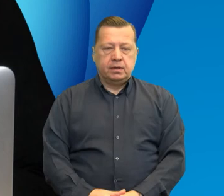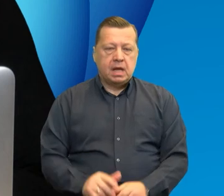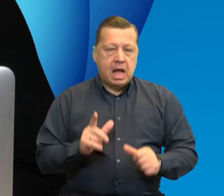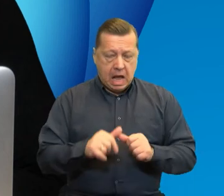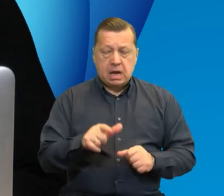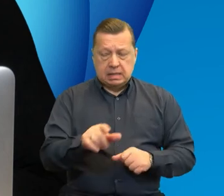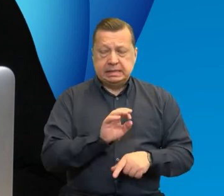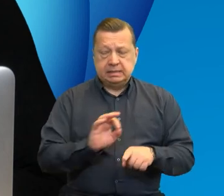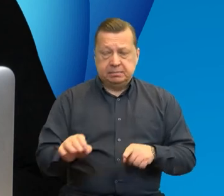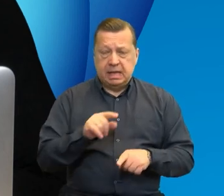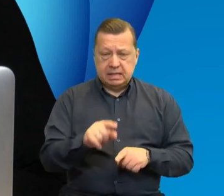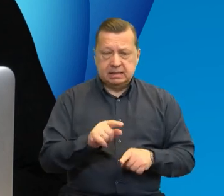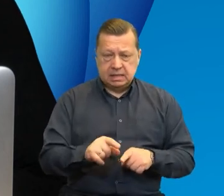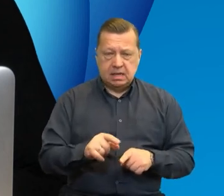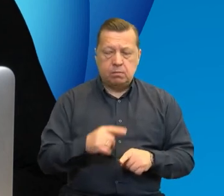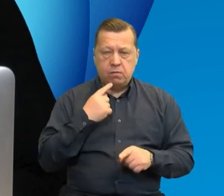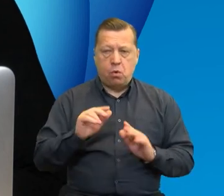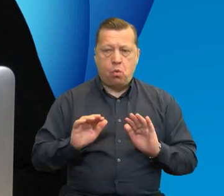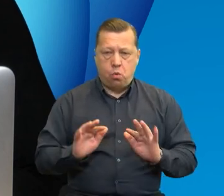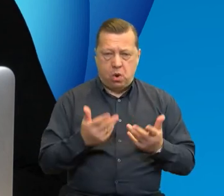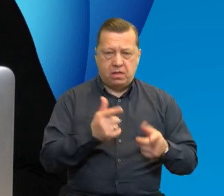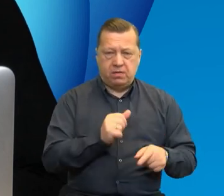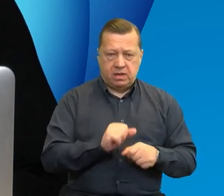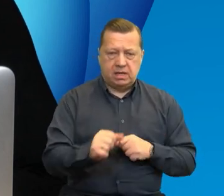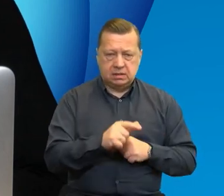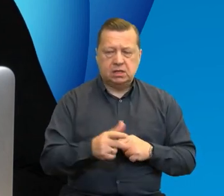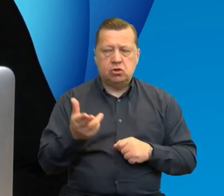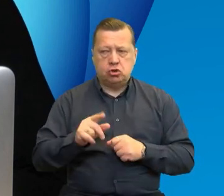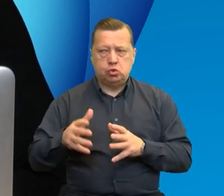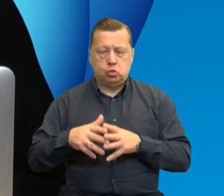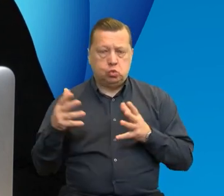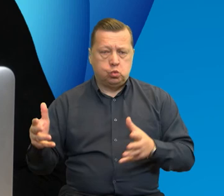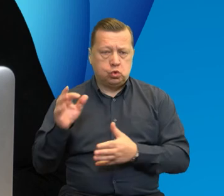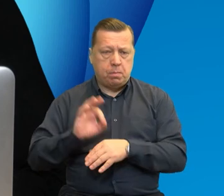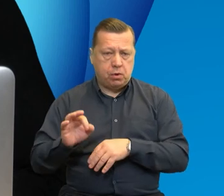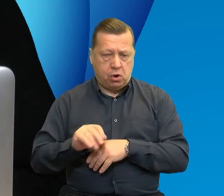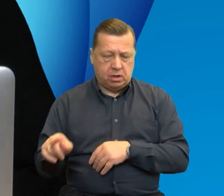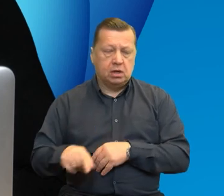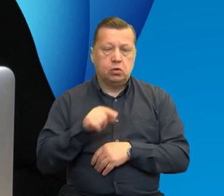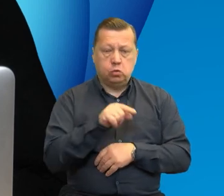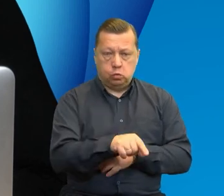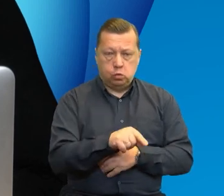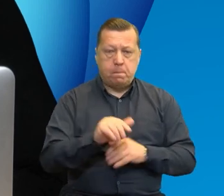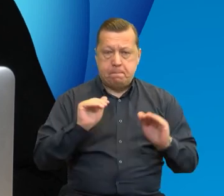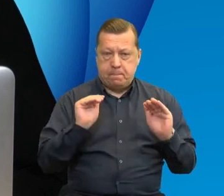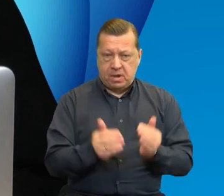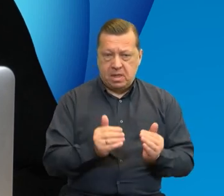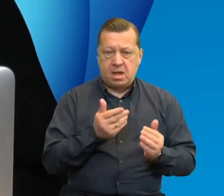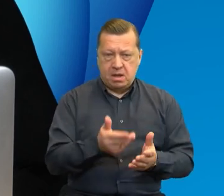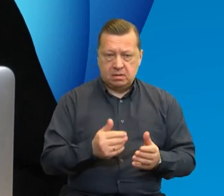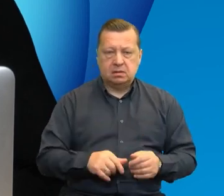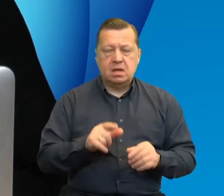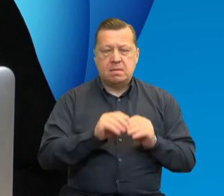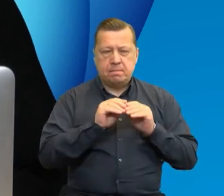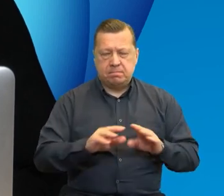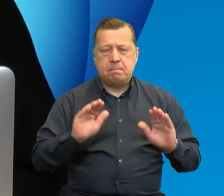taki specjalny instrument łatwiejszy od tak zwanych projektów dużych, gdzie beneficjenci o takiej mniejszej może sile